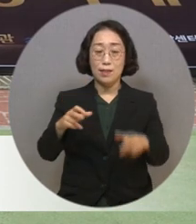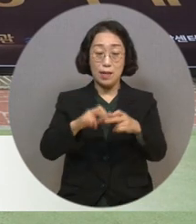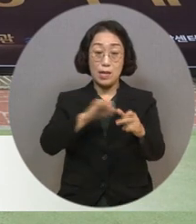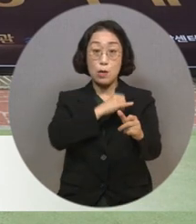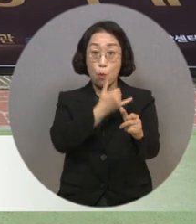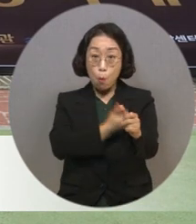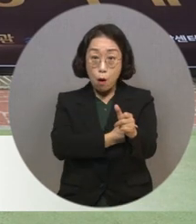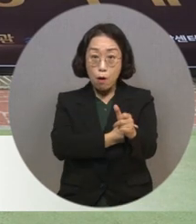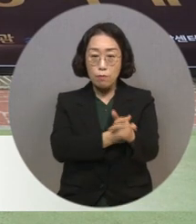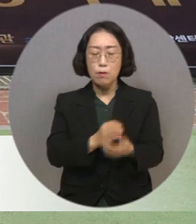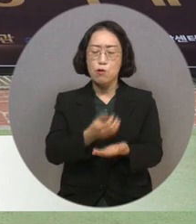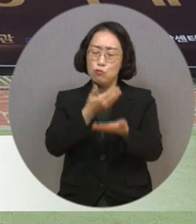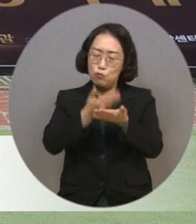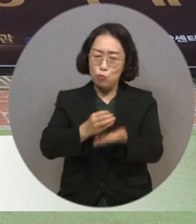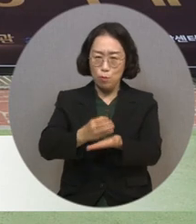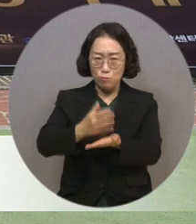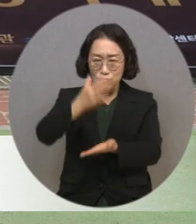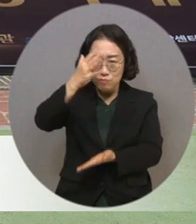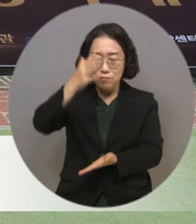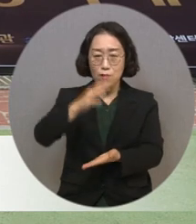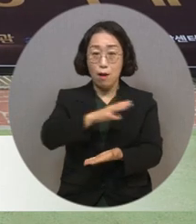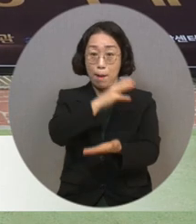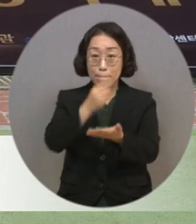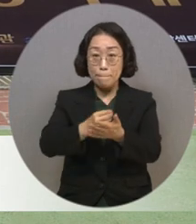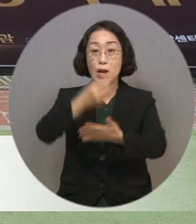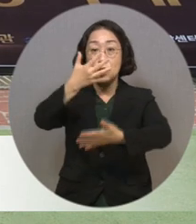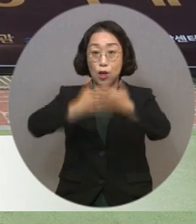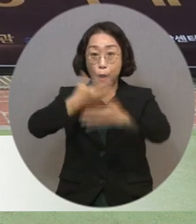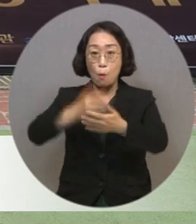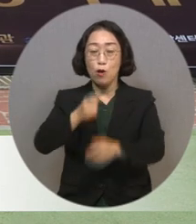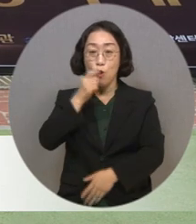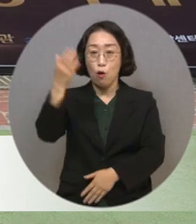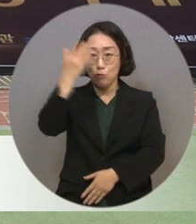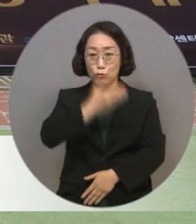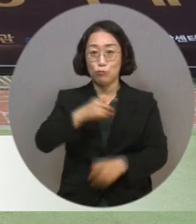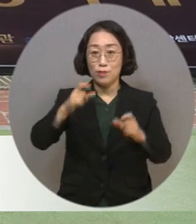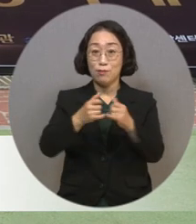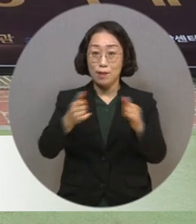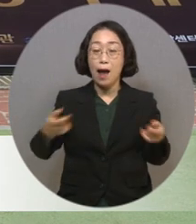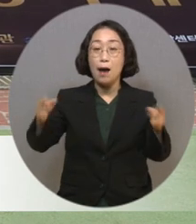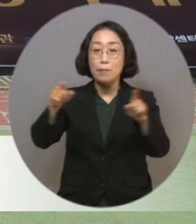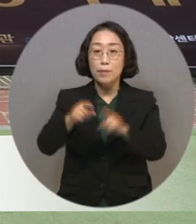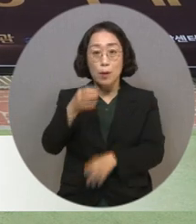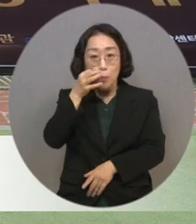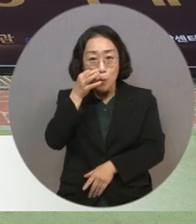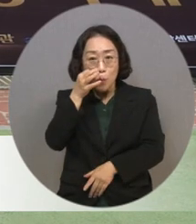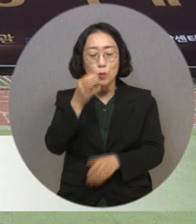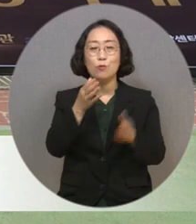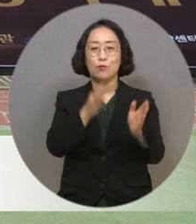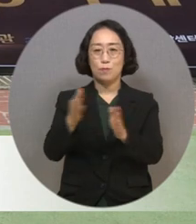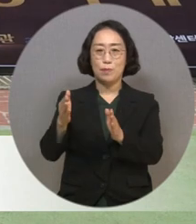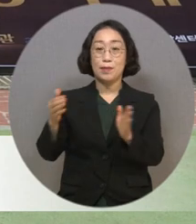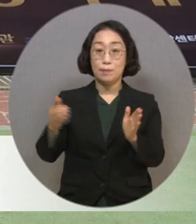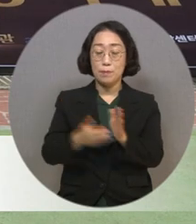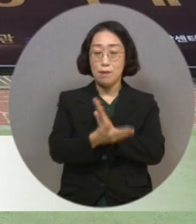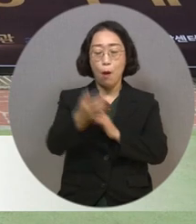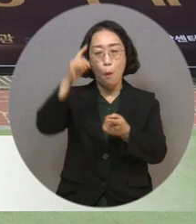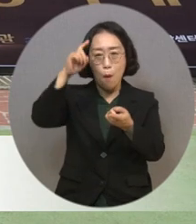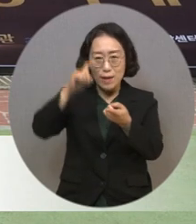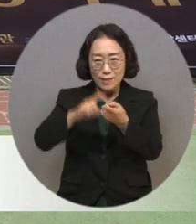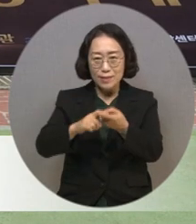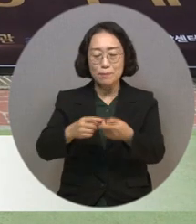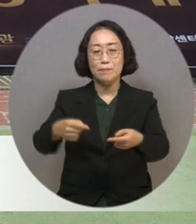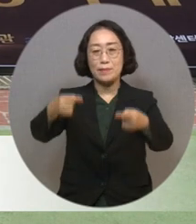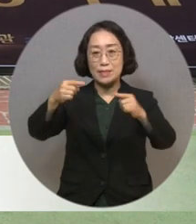인권을 가치있게 작품화한 영화를 여수 시민이 함께 할 수 있도록 준비했으니 많은 관심과